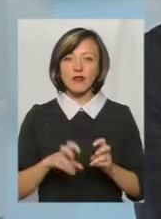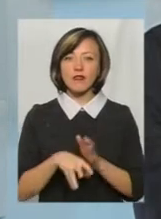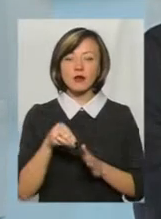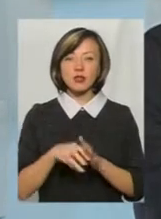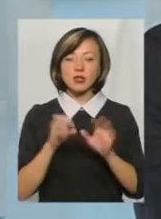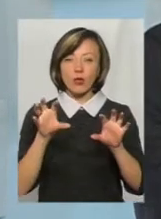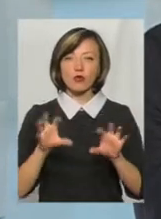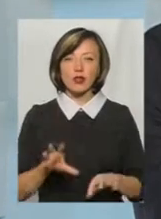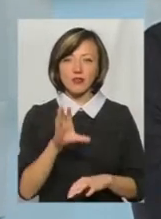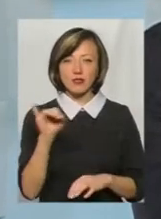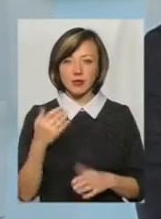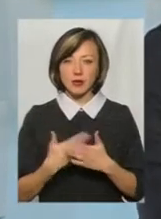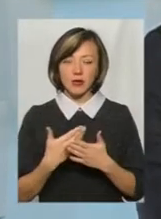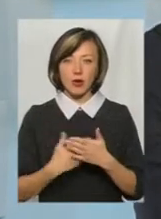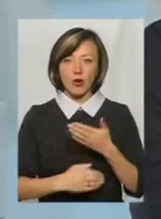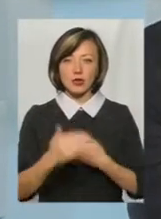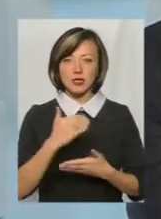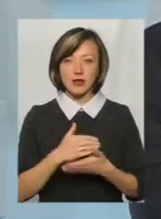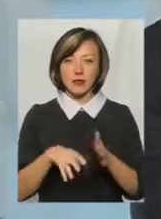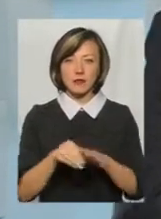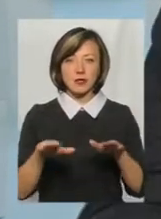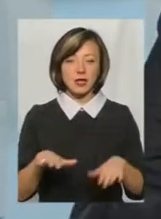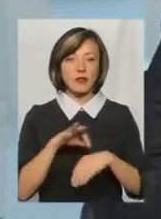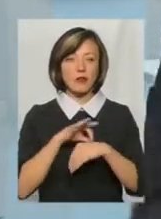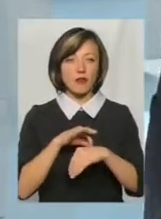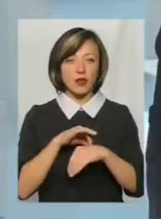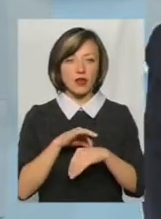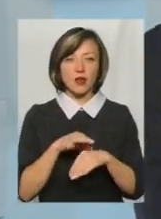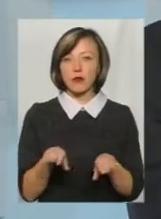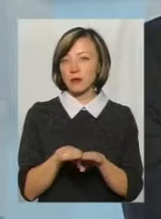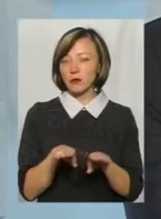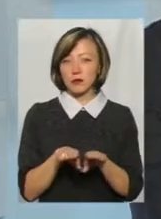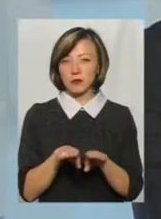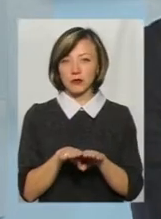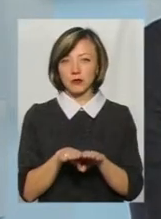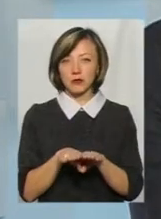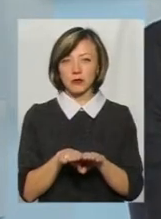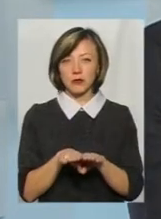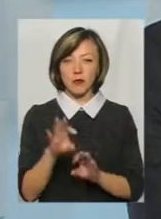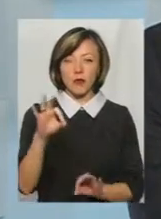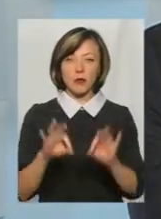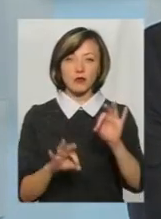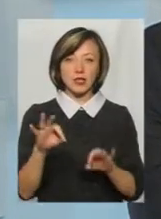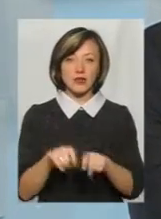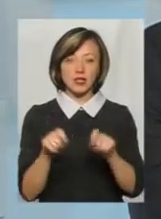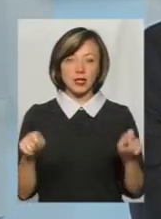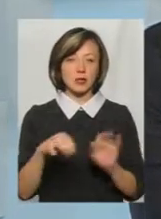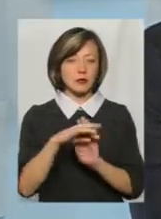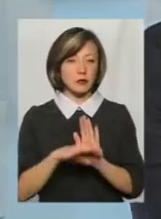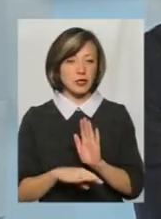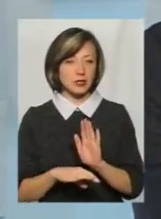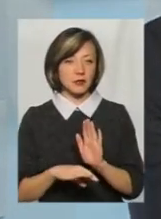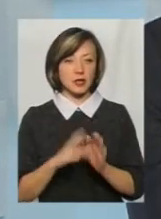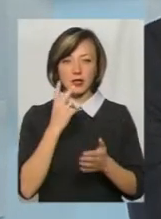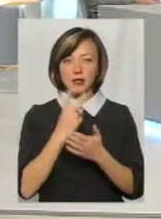законодавствами. От, наприклад, дивіться, останні вибори місцеві провели вроді би по пропорційним відкритим спискам, да, і